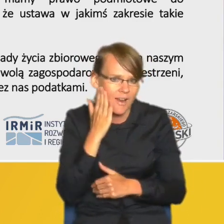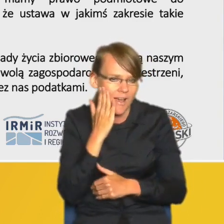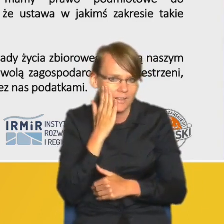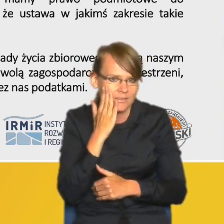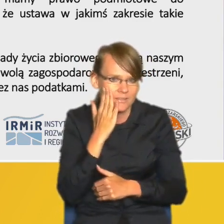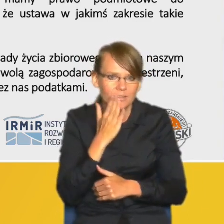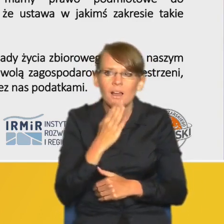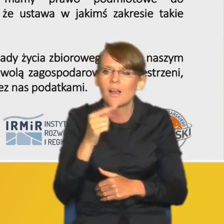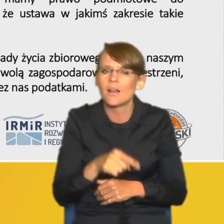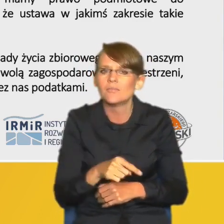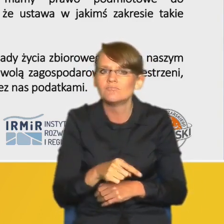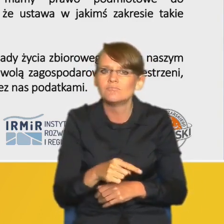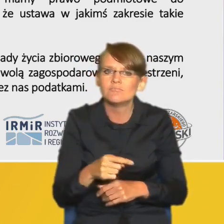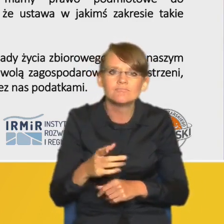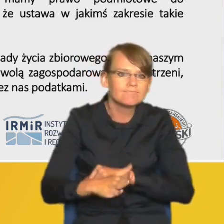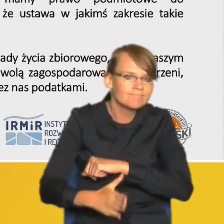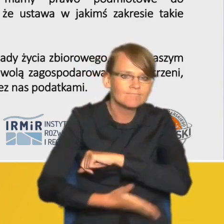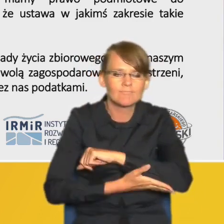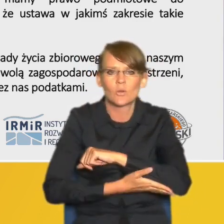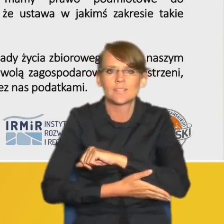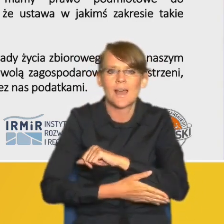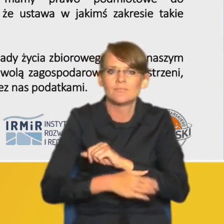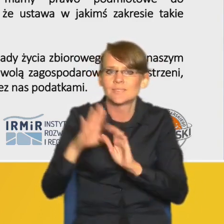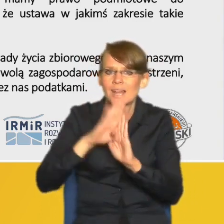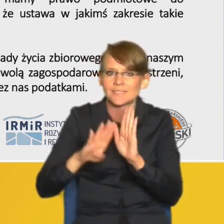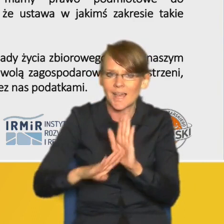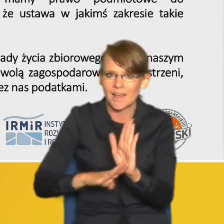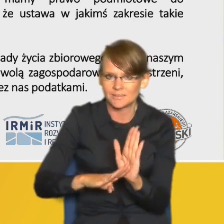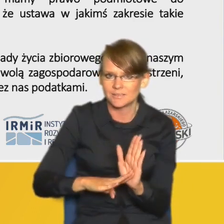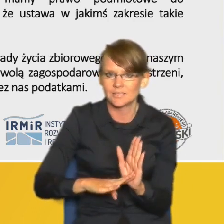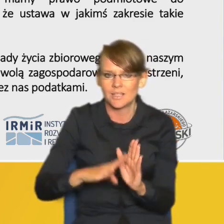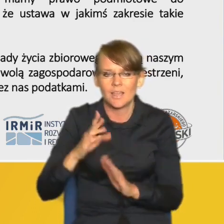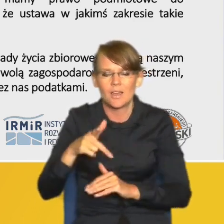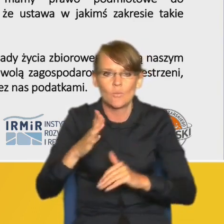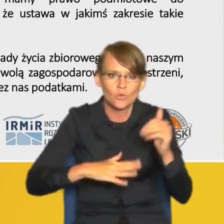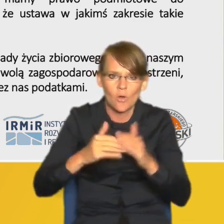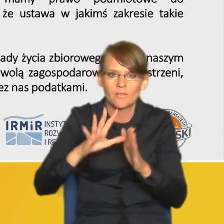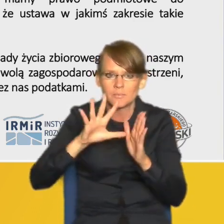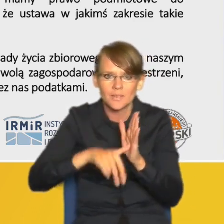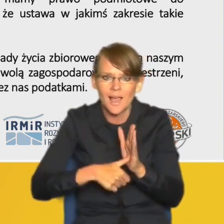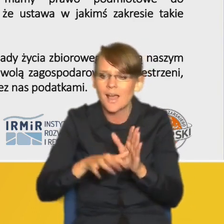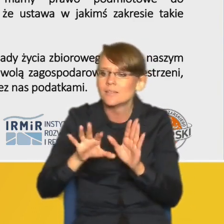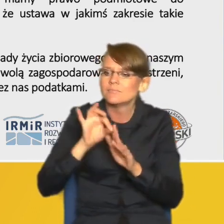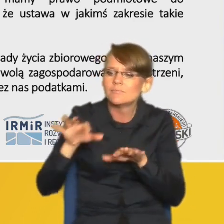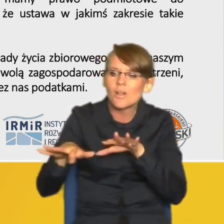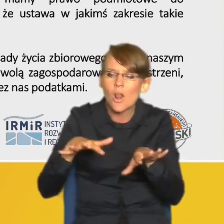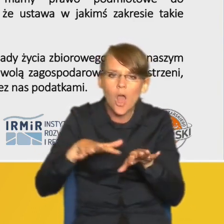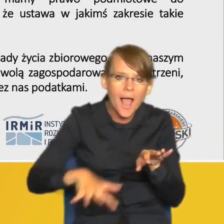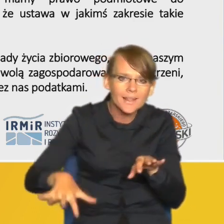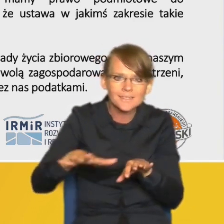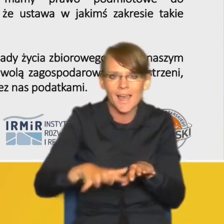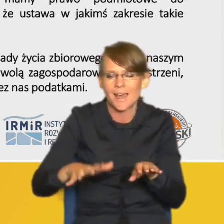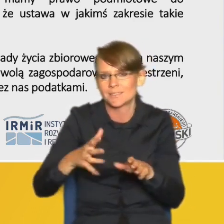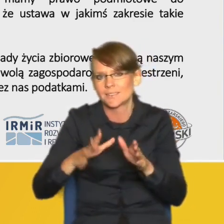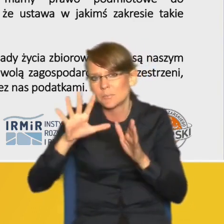zgodnie z takimi podstawowymi zasadami urbanistycznymi odnoszącymi się do lokalizacji miast miasteczek